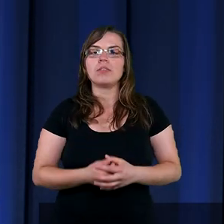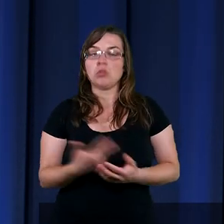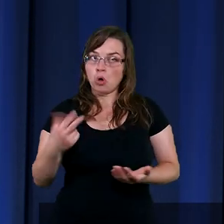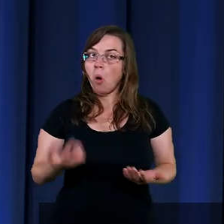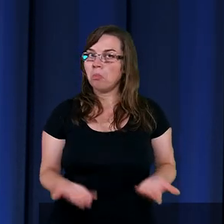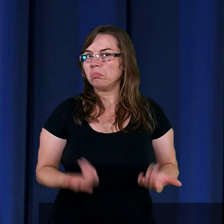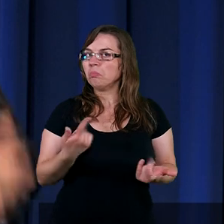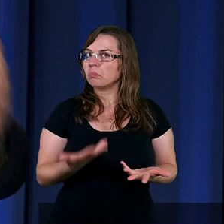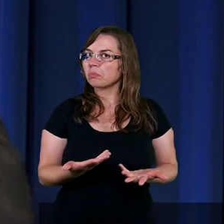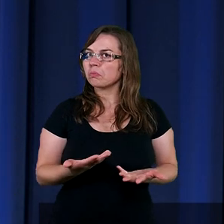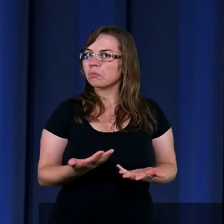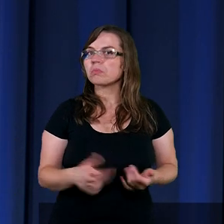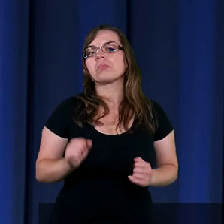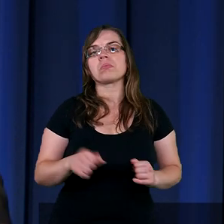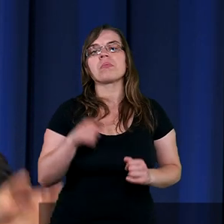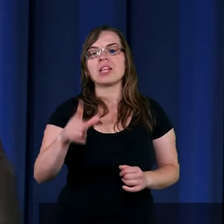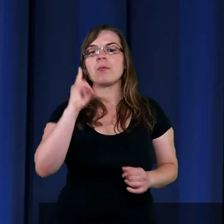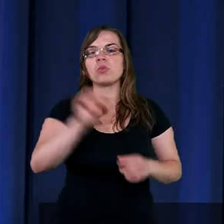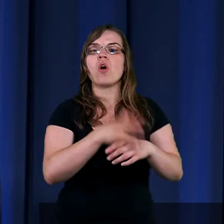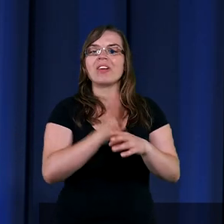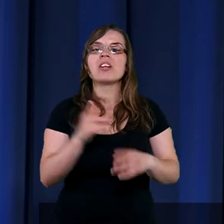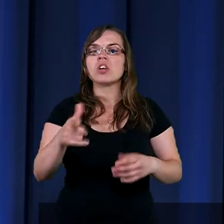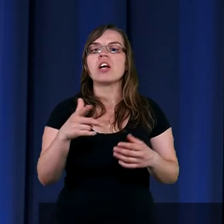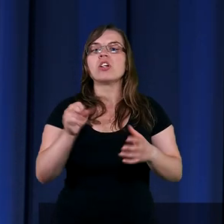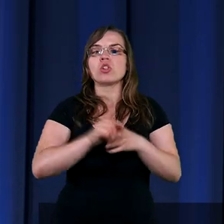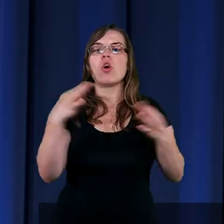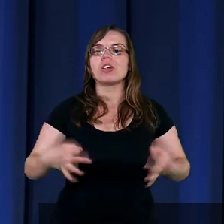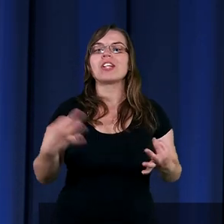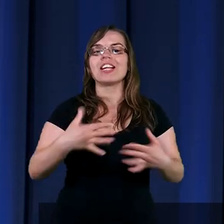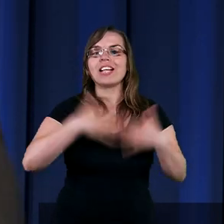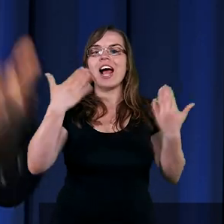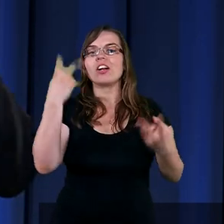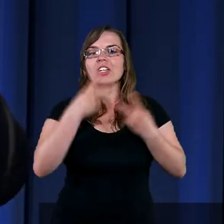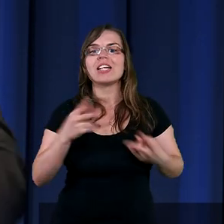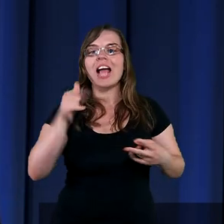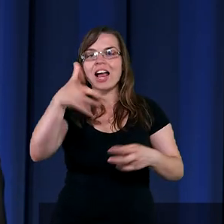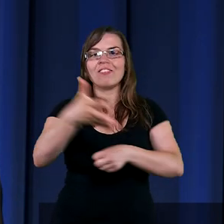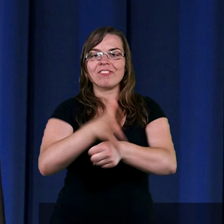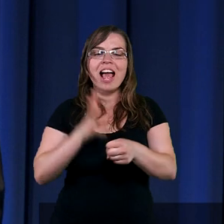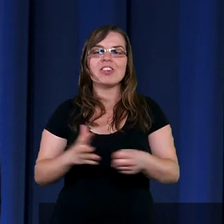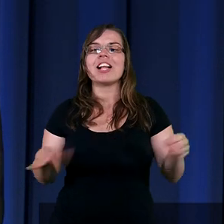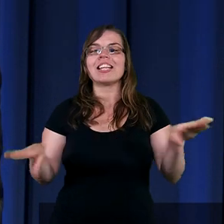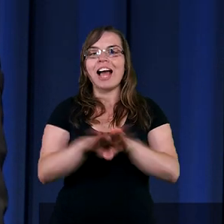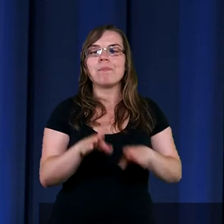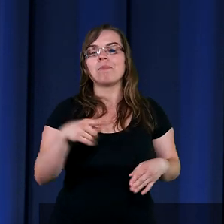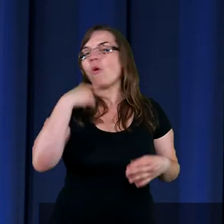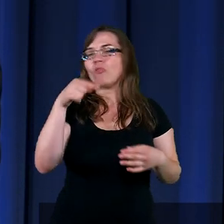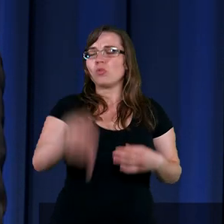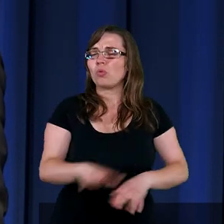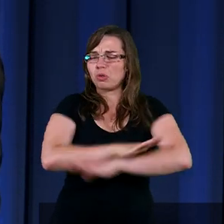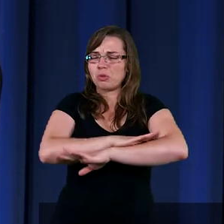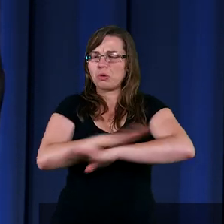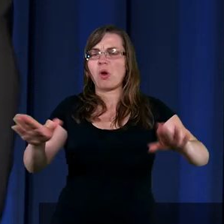I co? Jak go wsadzili do więzienia, to napisał listy, które my do dzisiejszego dnia czytamy. Jak go zamknęli w więzieniu, powiedzieli, tutaj